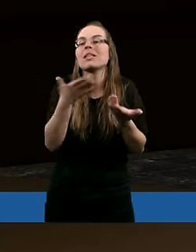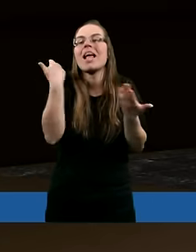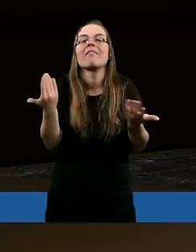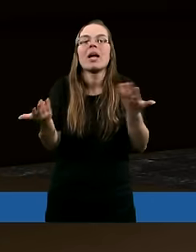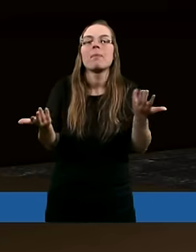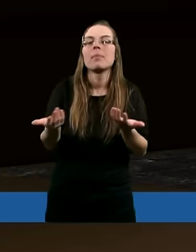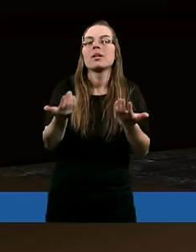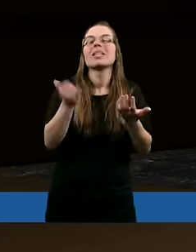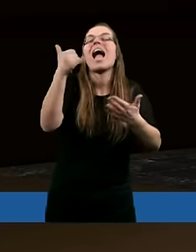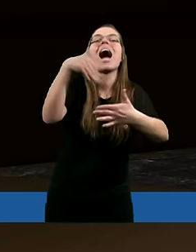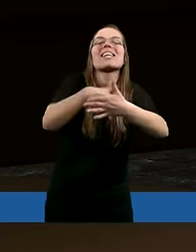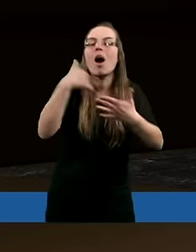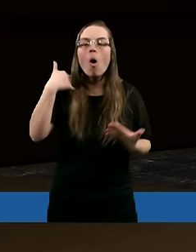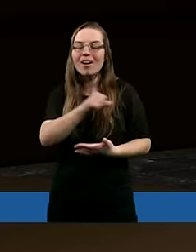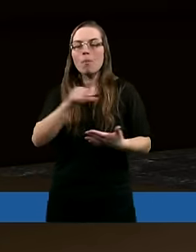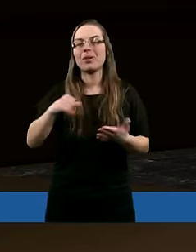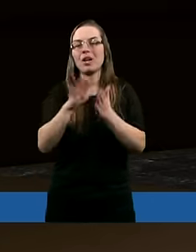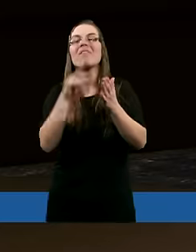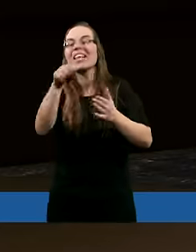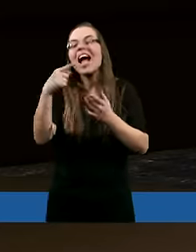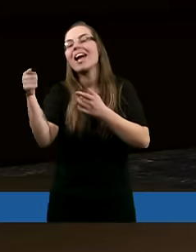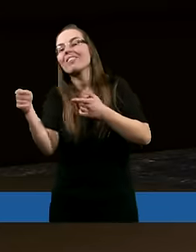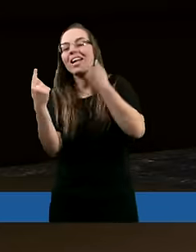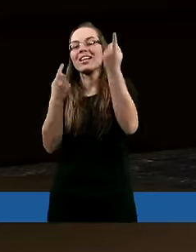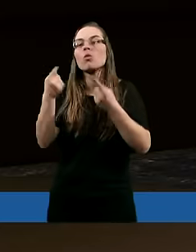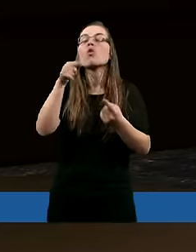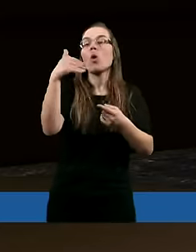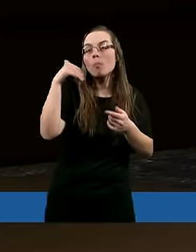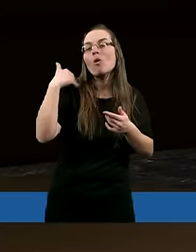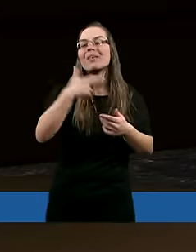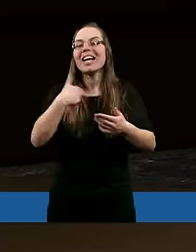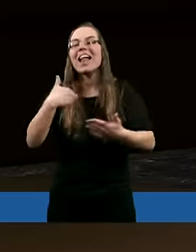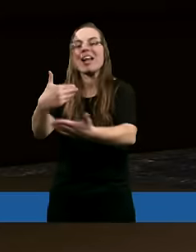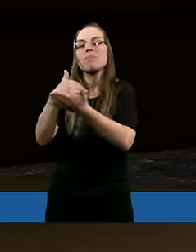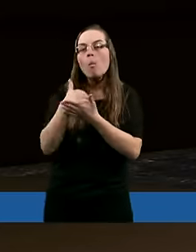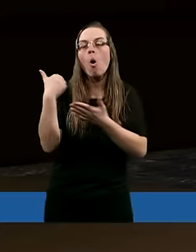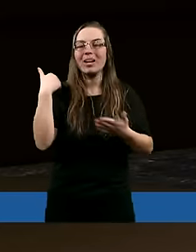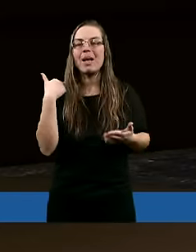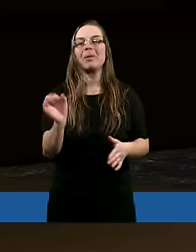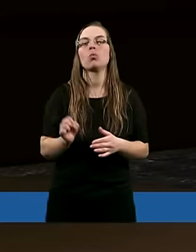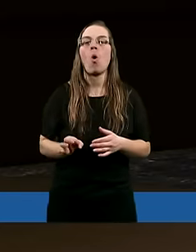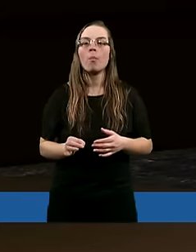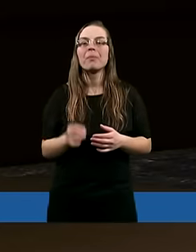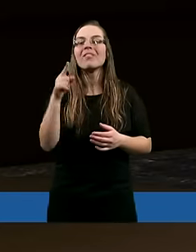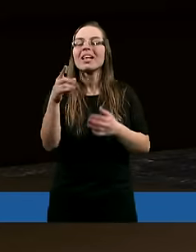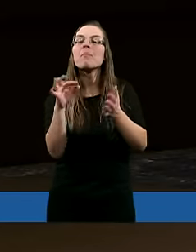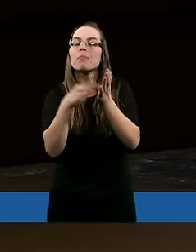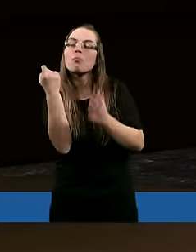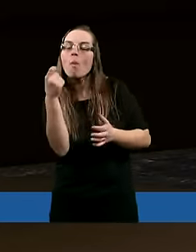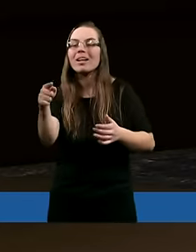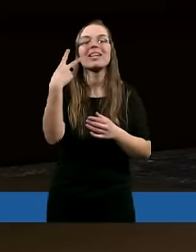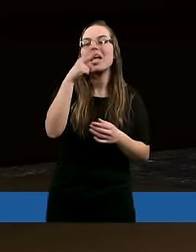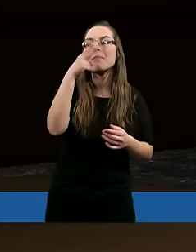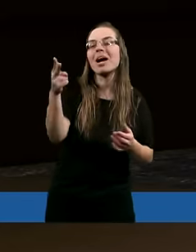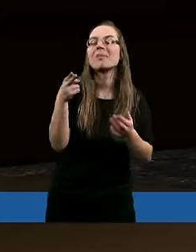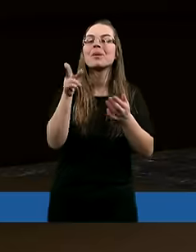nie wiem, zachował w danej sytuacji? Może to by było jakimś takim dla nas ułatwieniem, że my w tym momencie nie patrzymy